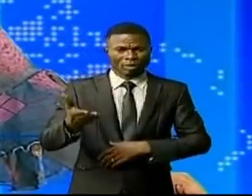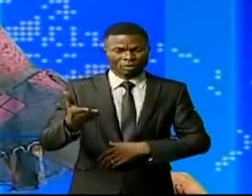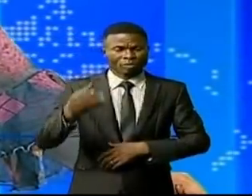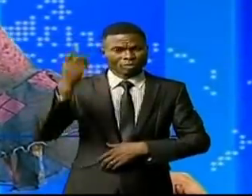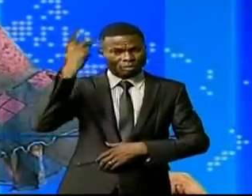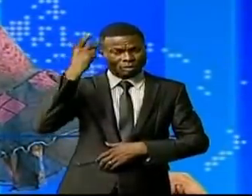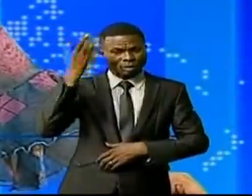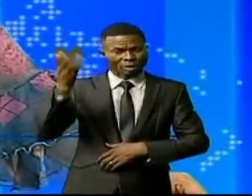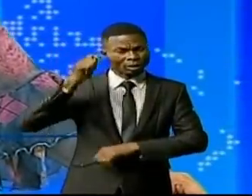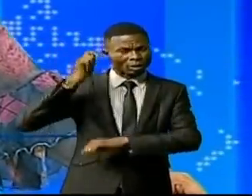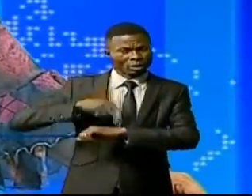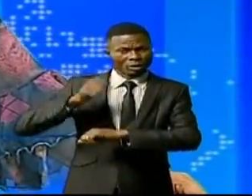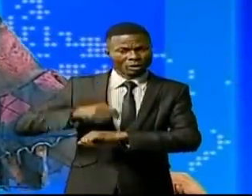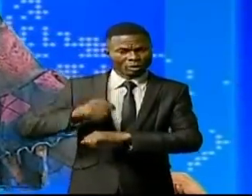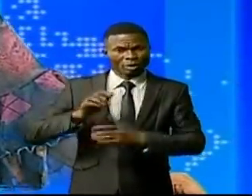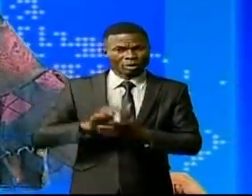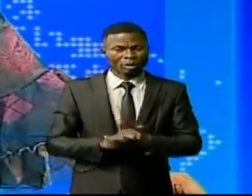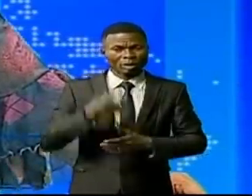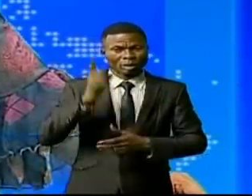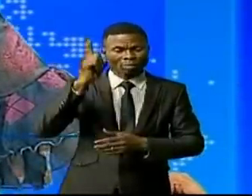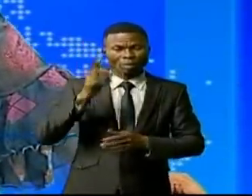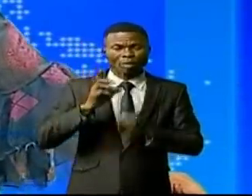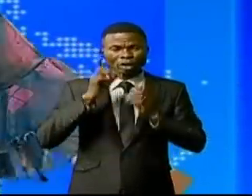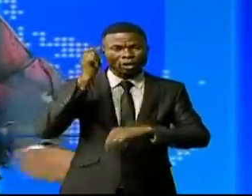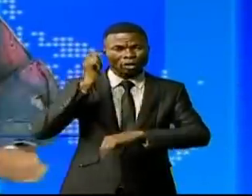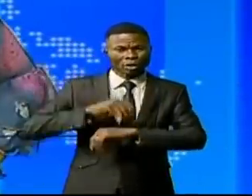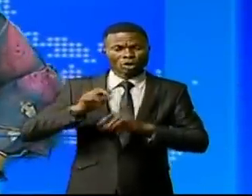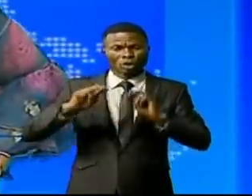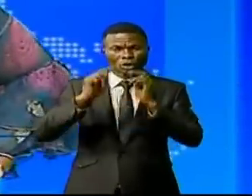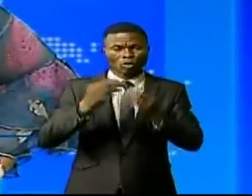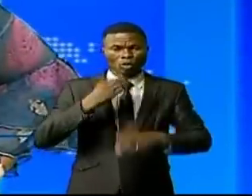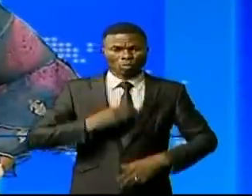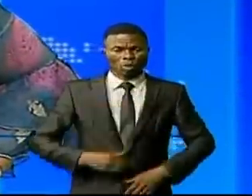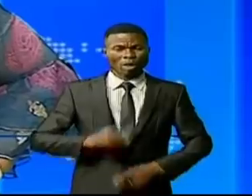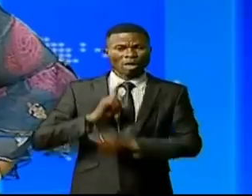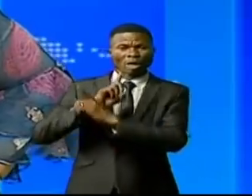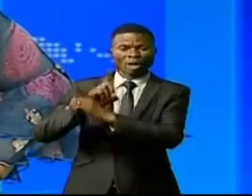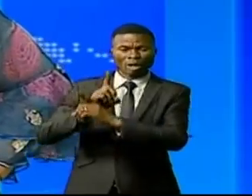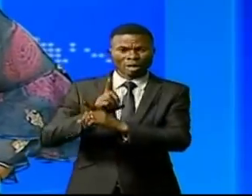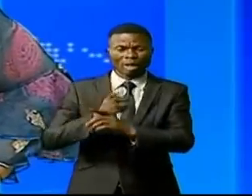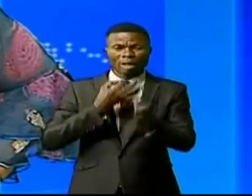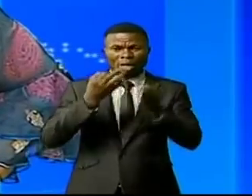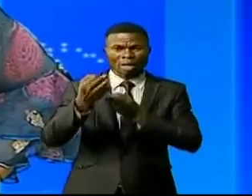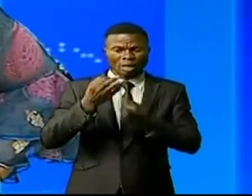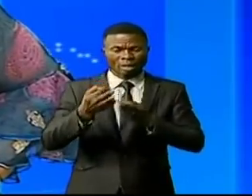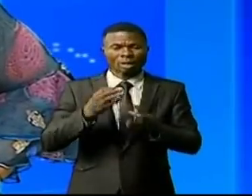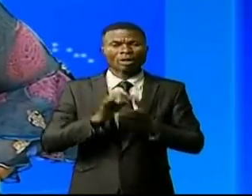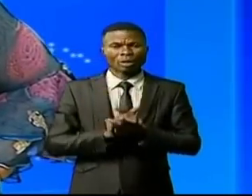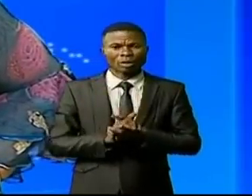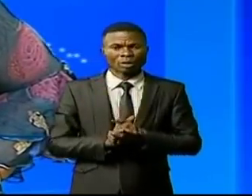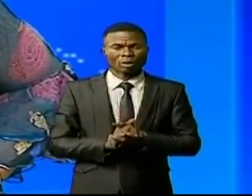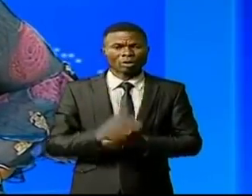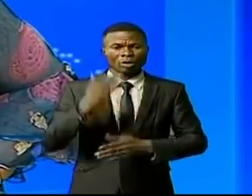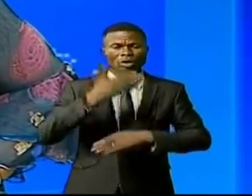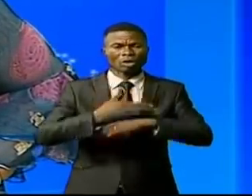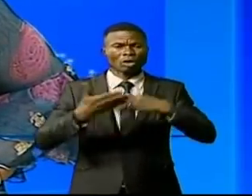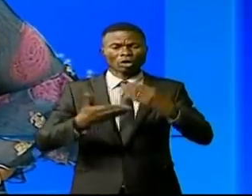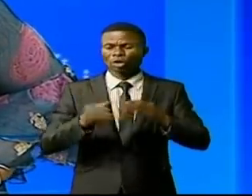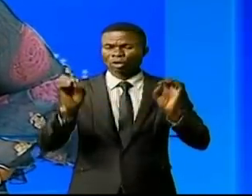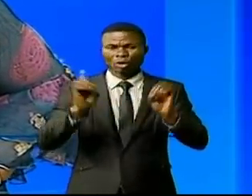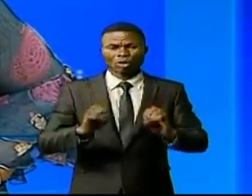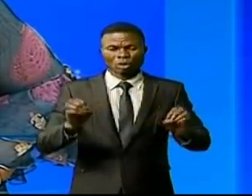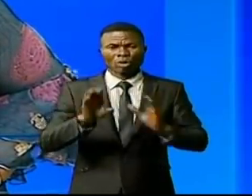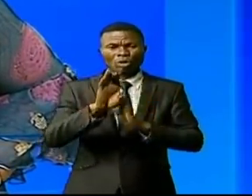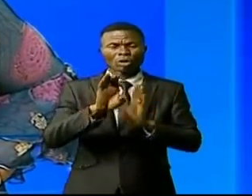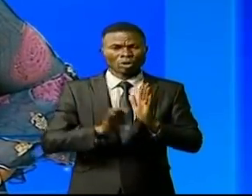Kinshasa-Gombé. Durant la première audience, le collectif des avocats de la défense soulève l'exception d'inconstitutionnalité et la